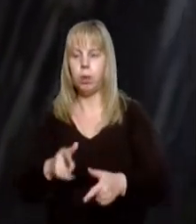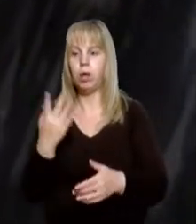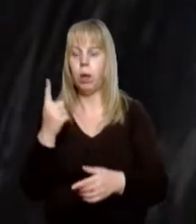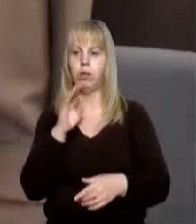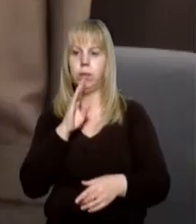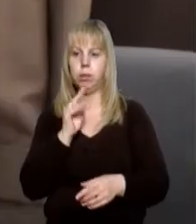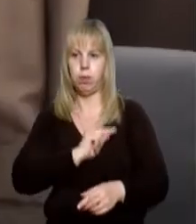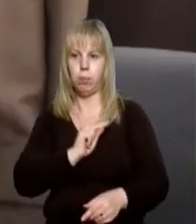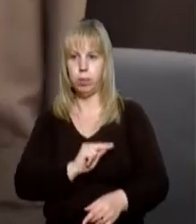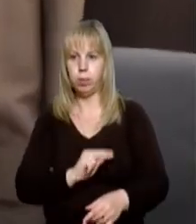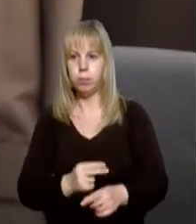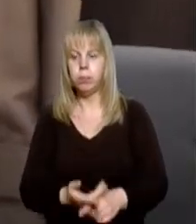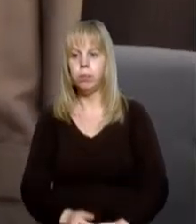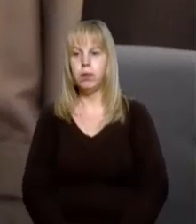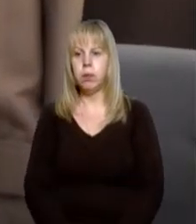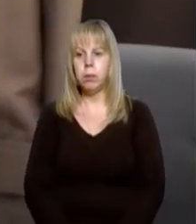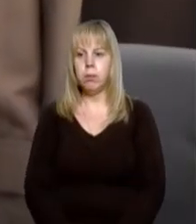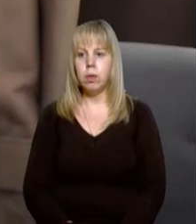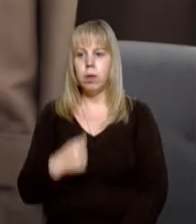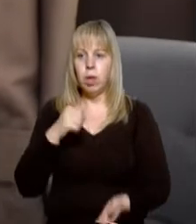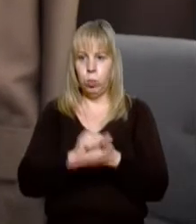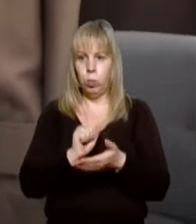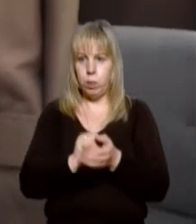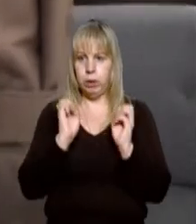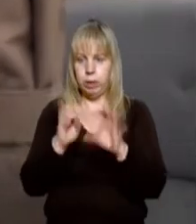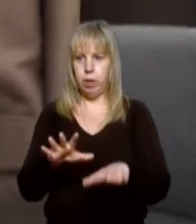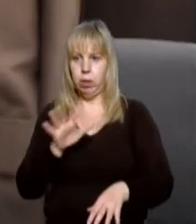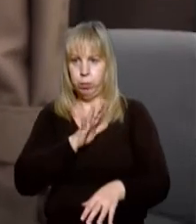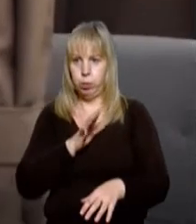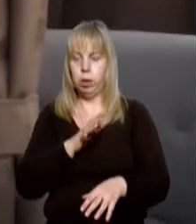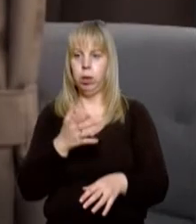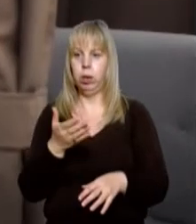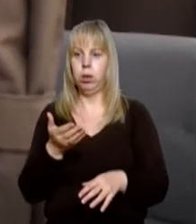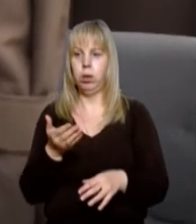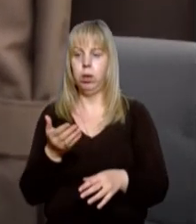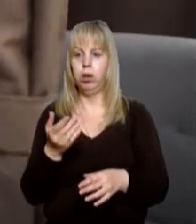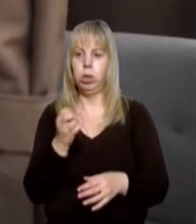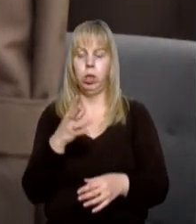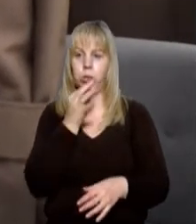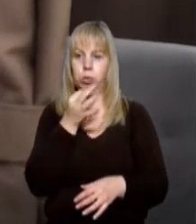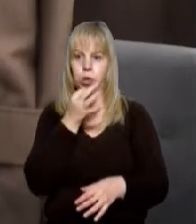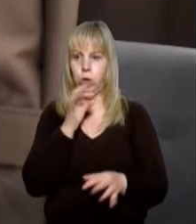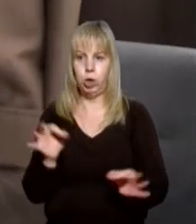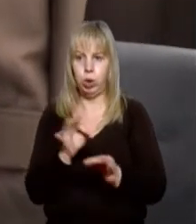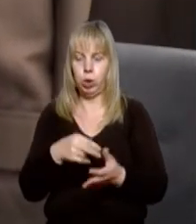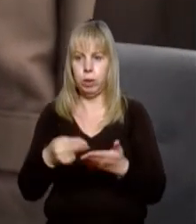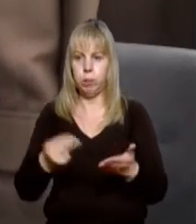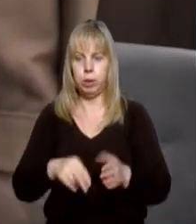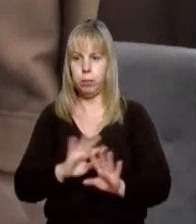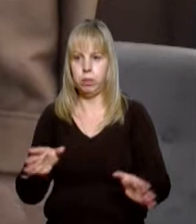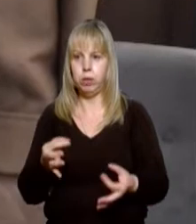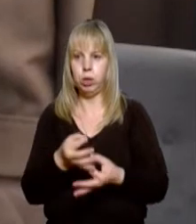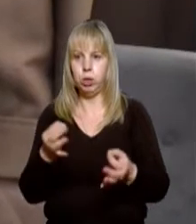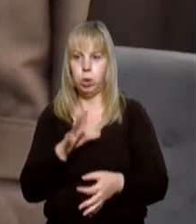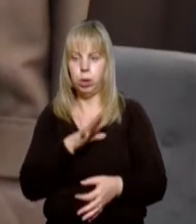дівчина. Ми вбиралися, якимаємо догаду. Ми підписували. А скільки працюєте?